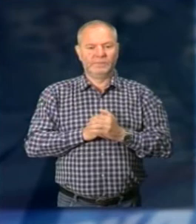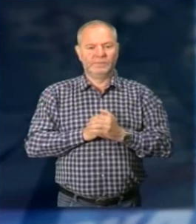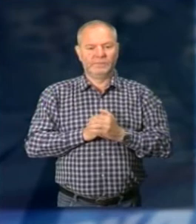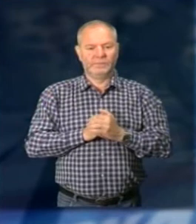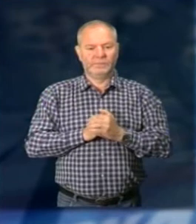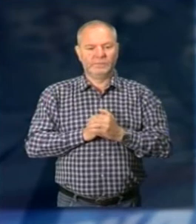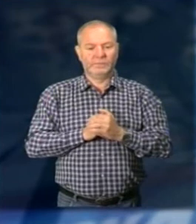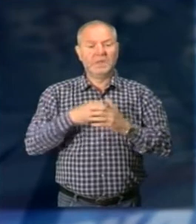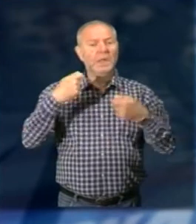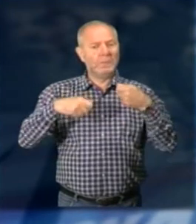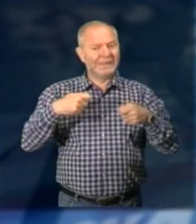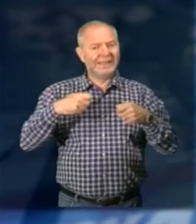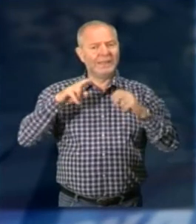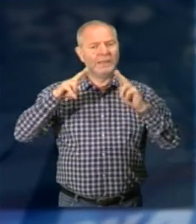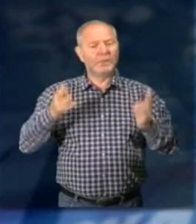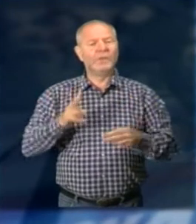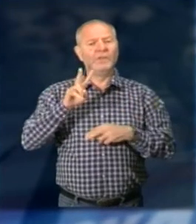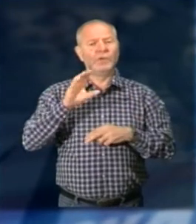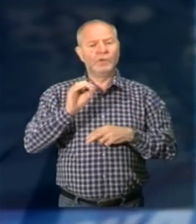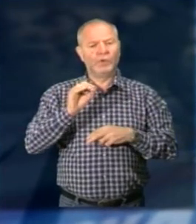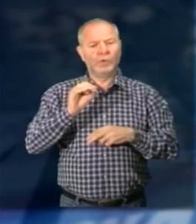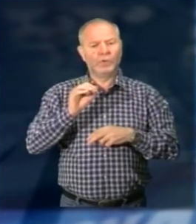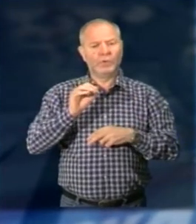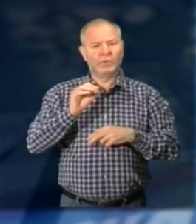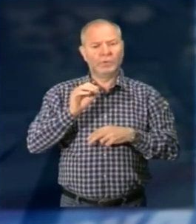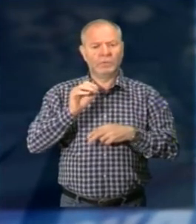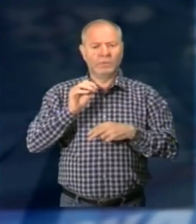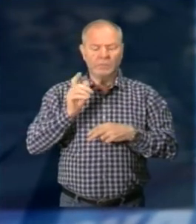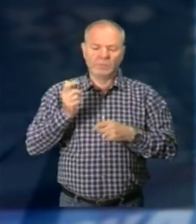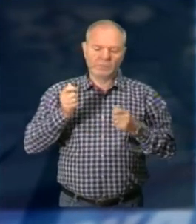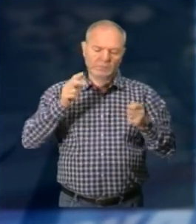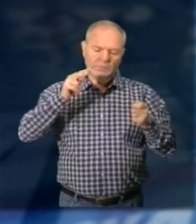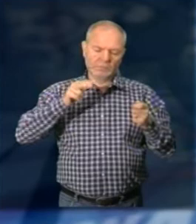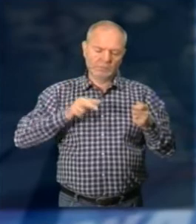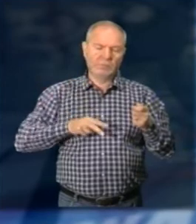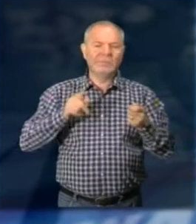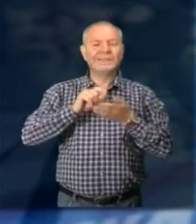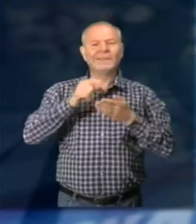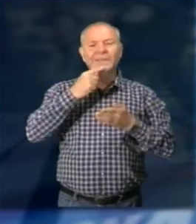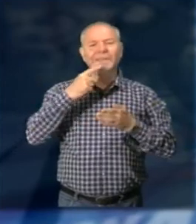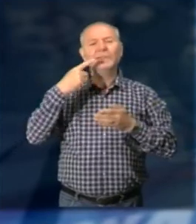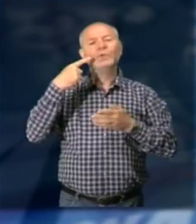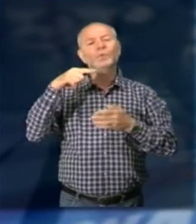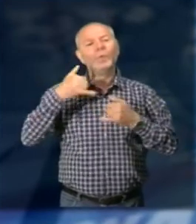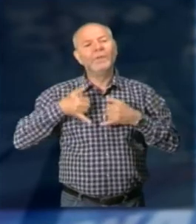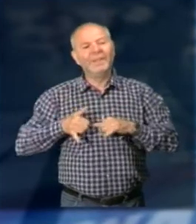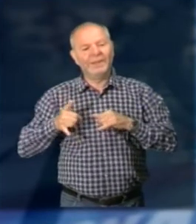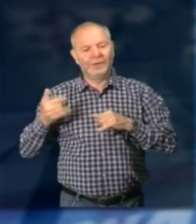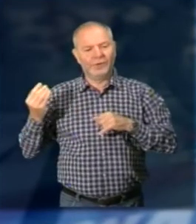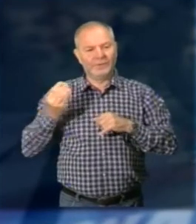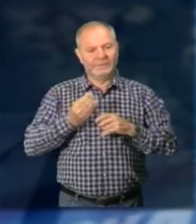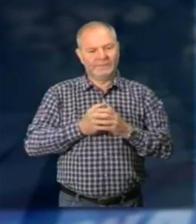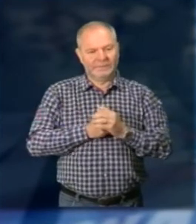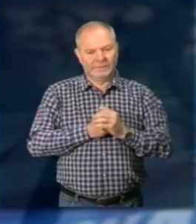Stefano Costa ha letto il discorso che gli era stato preparato dal figlio Edoardo A 25 anni, parole scritte da un giovane per i giovani Si